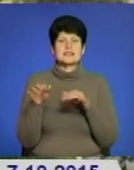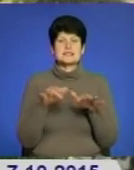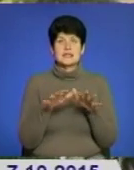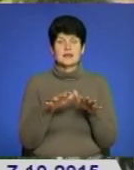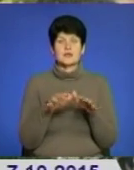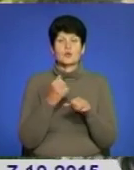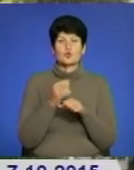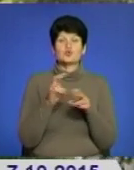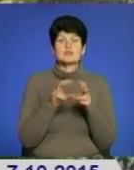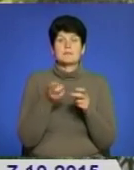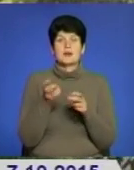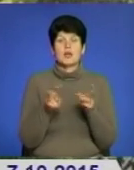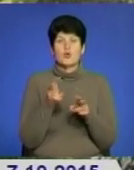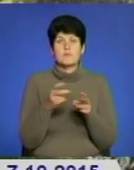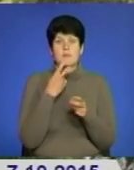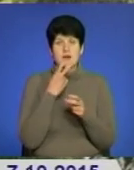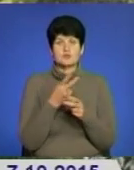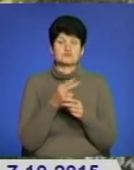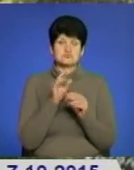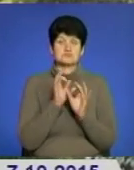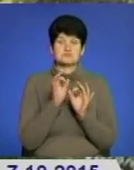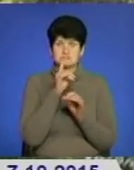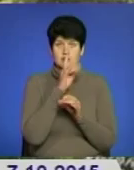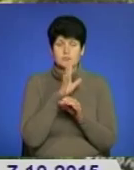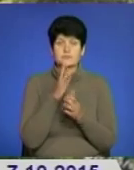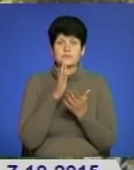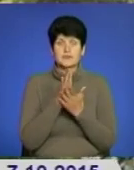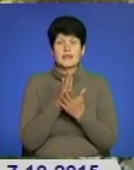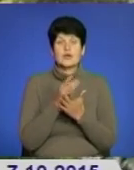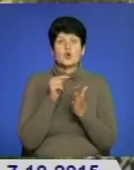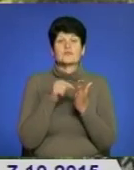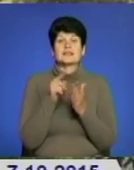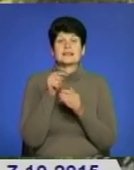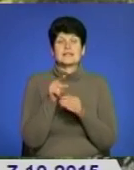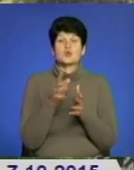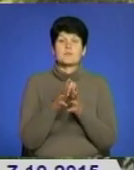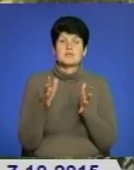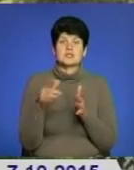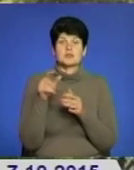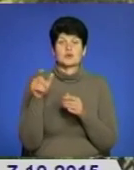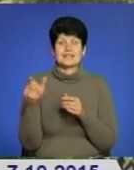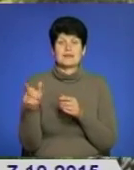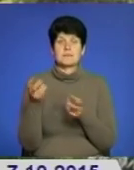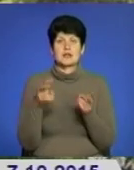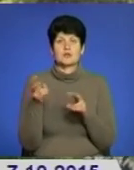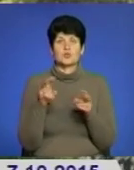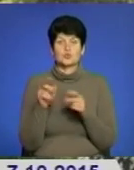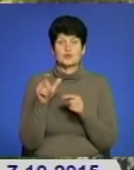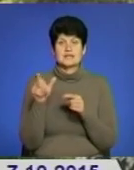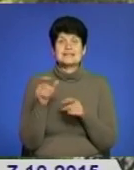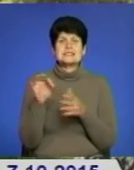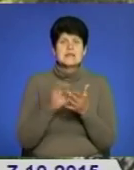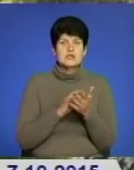приходять, то ми бачимо, що ефект є. Звичайно, що орієнтуватись на те, що більша частина з тих відвідувачів, які прийдуть, зразу